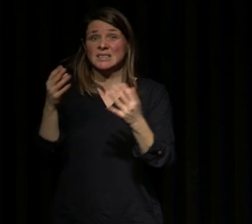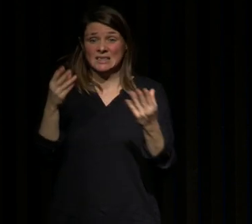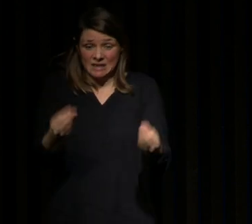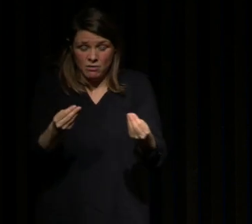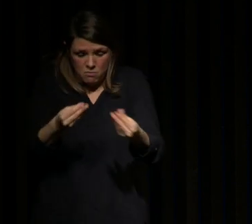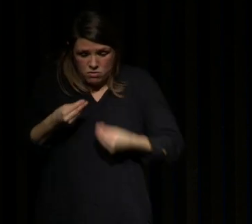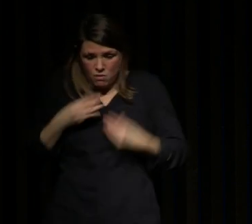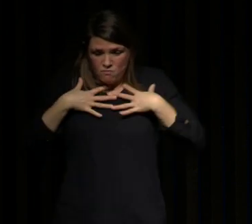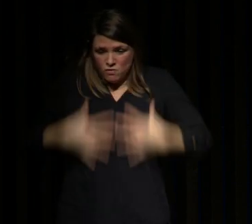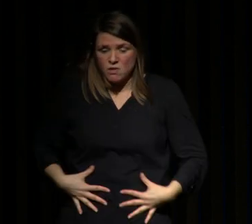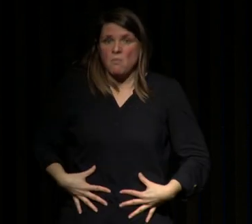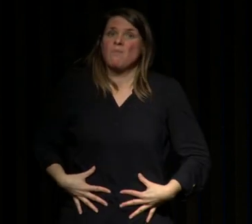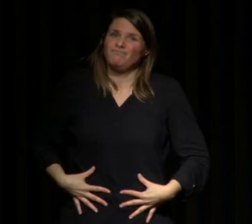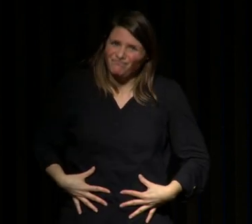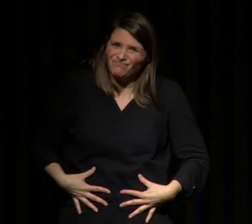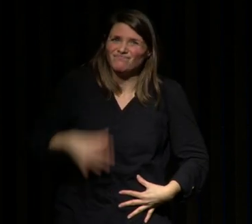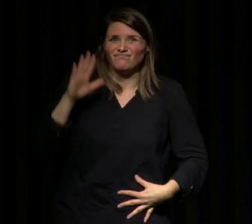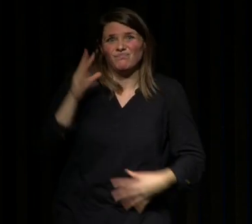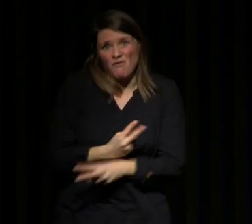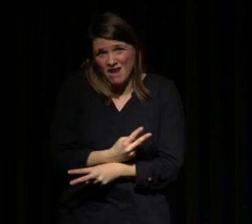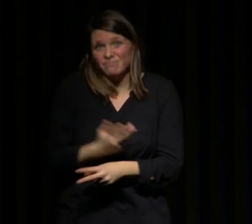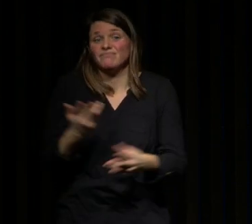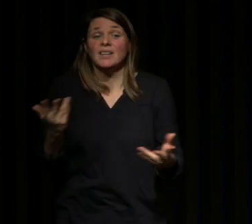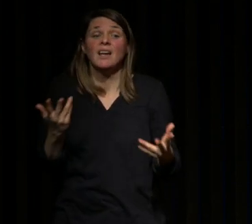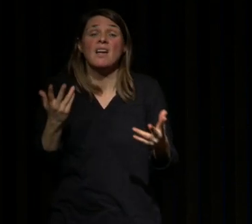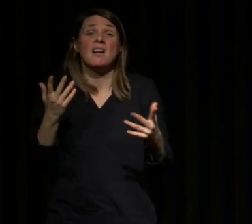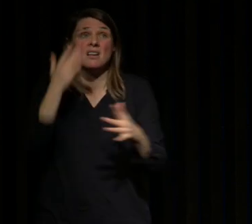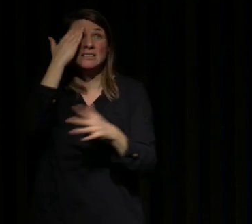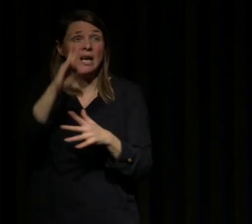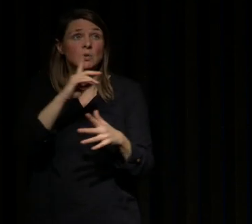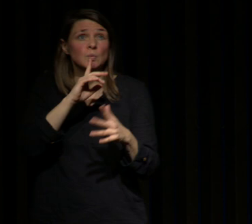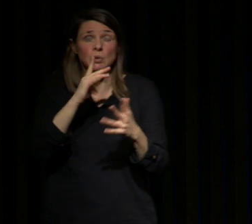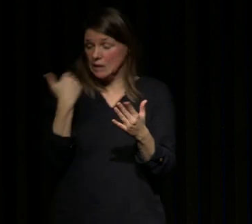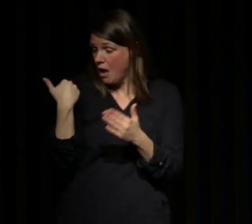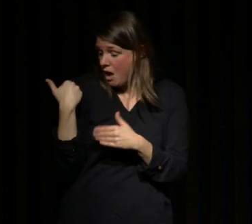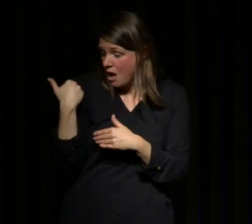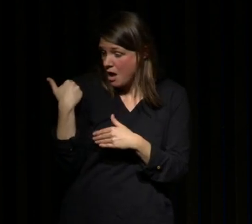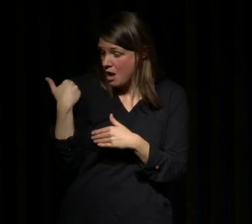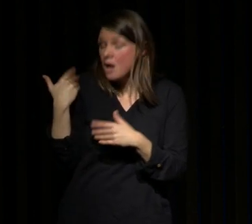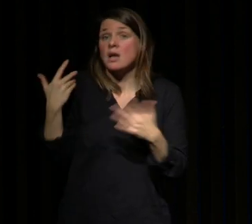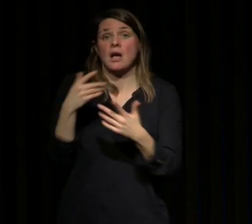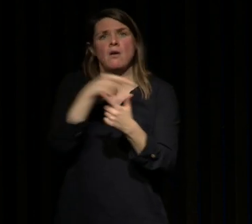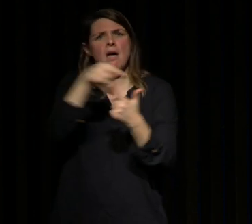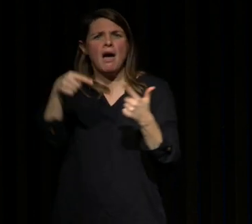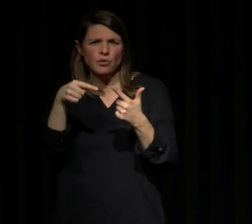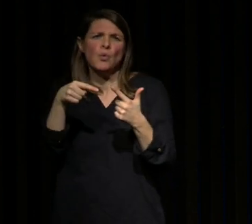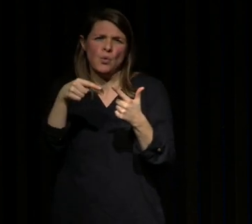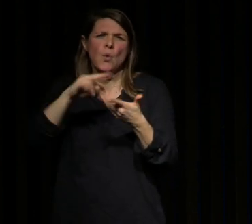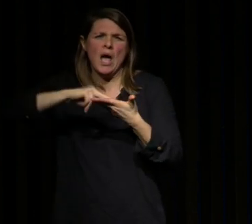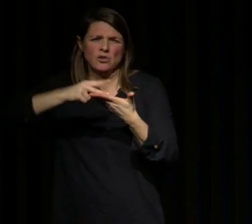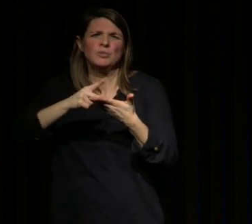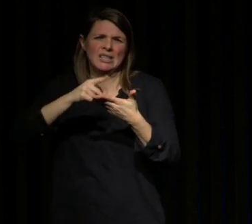fonctionnement ce qu'on sait depuis plus récemment c'est qu'en fait il y a deux sortes d'insomnie